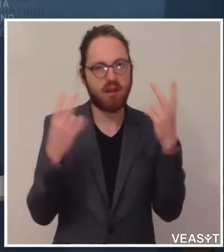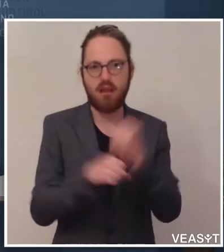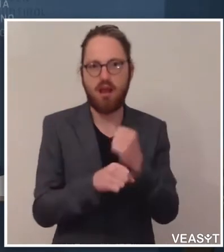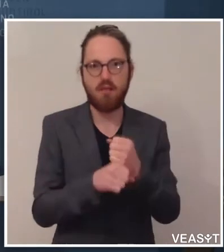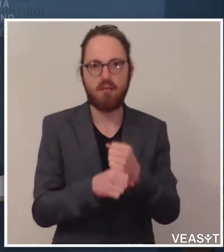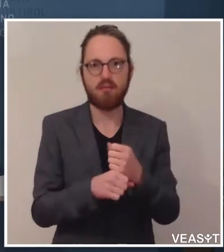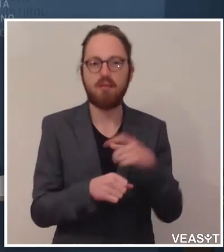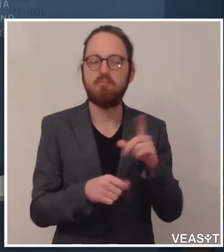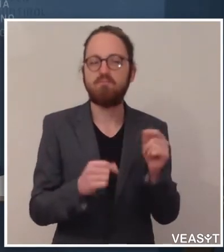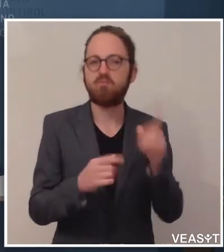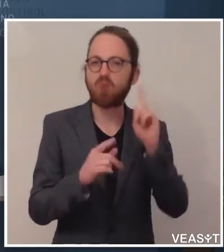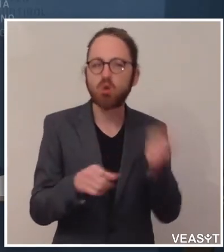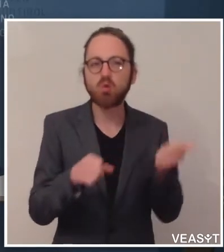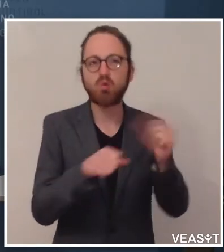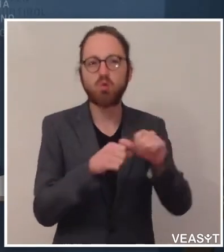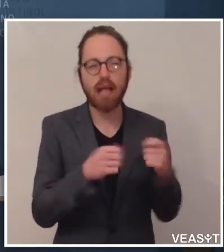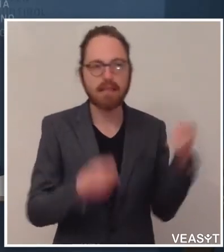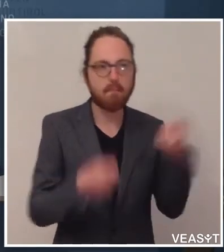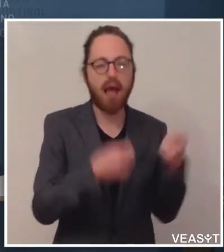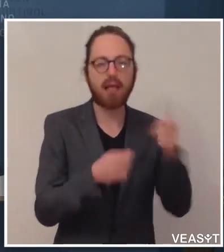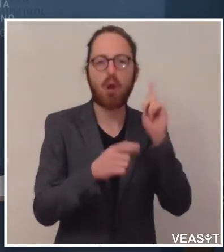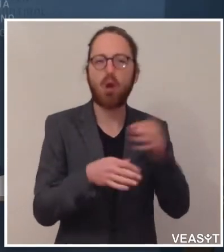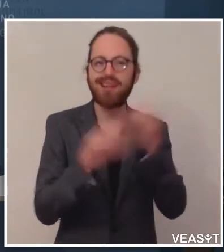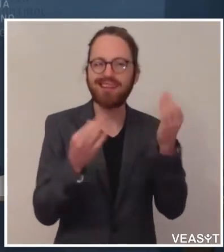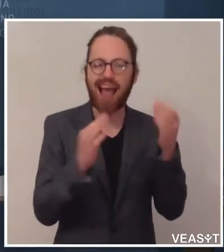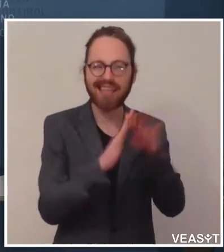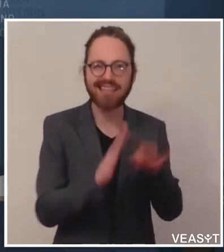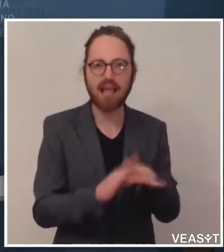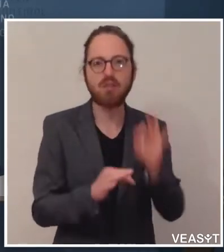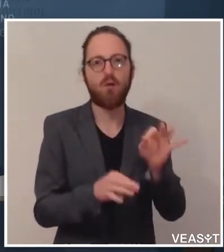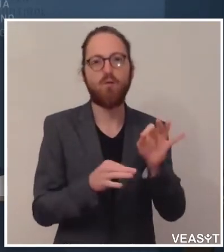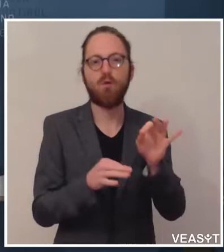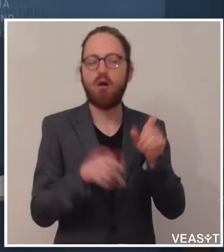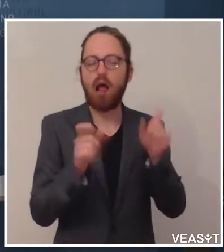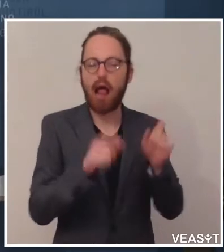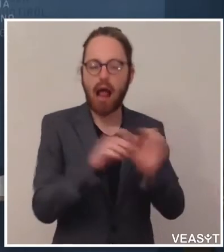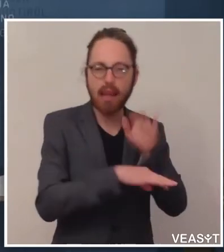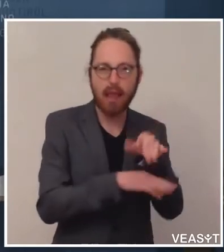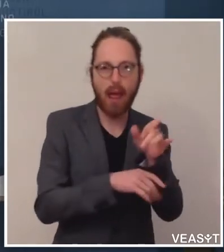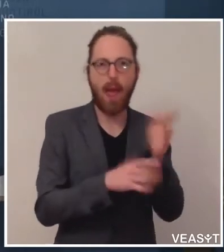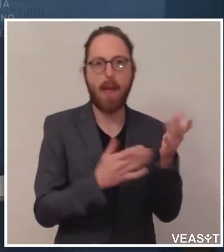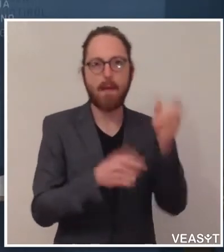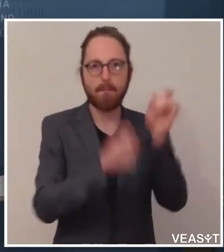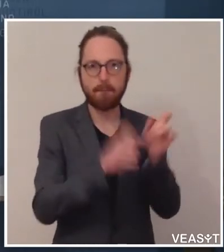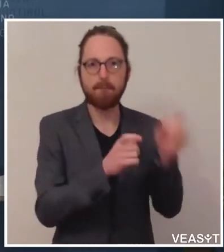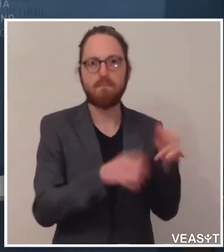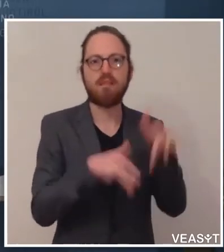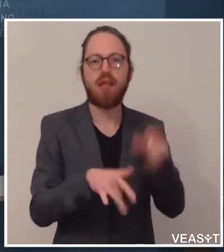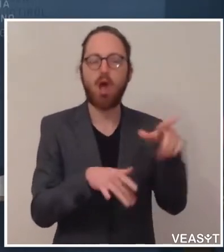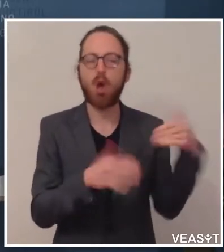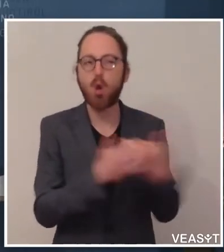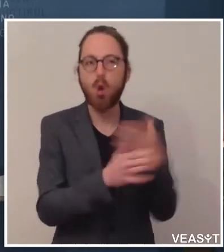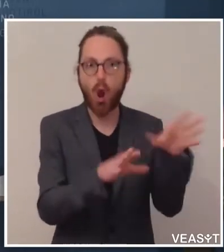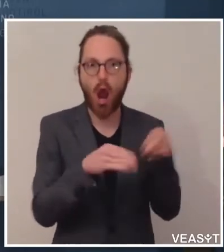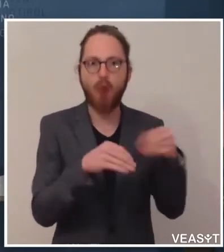Zusatzbeiträge und auch Tagssätze für Seniorenwohnheime. Sie wissen, wir haben in den Seniorenwohnheimen Neuaufnahmen schon mit März